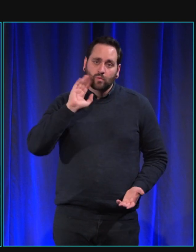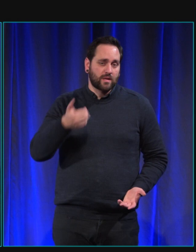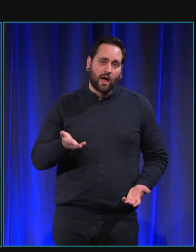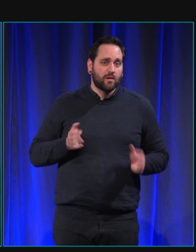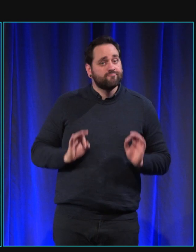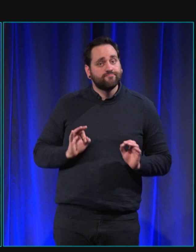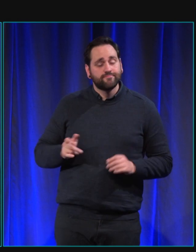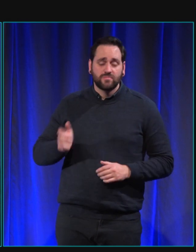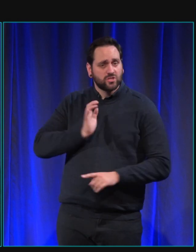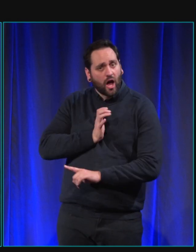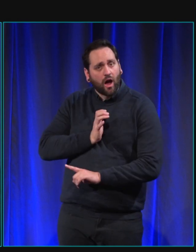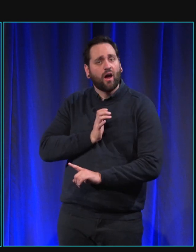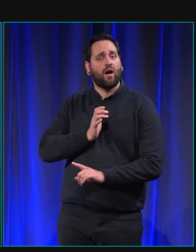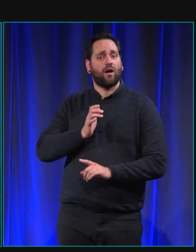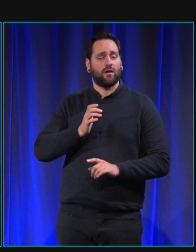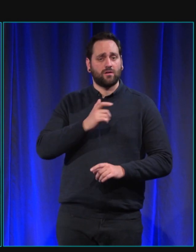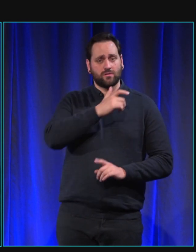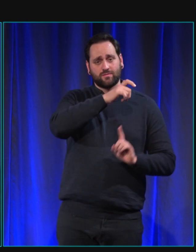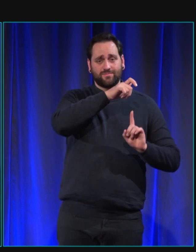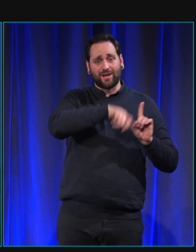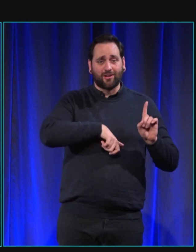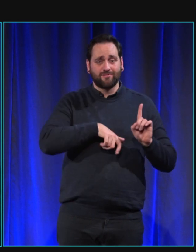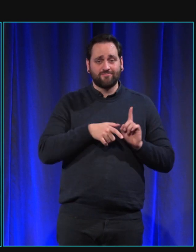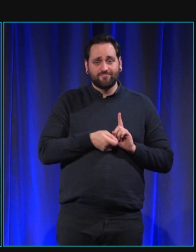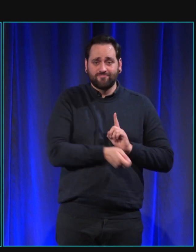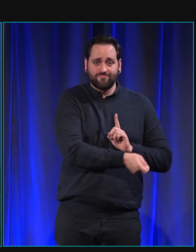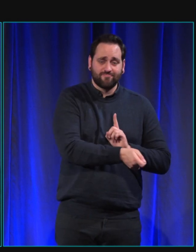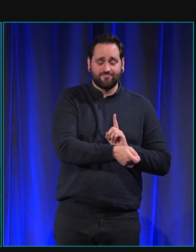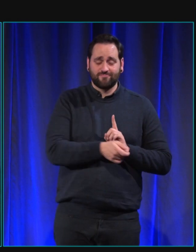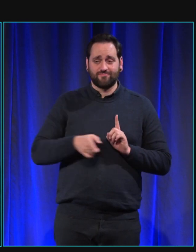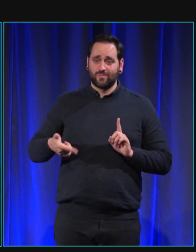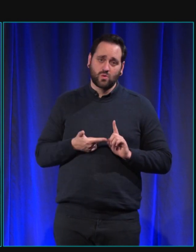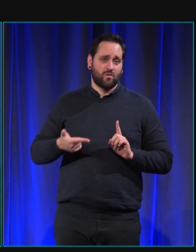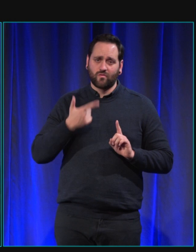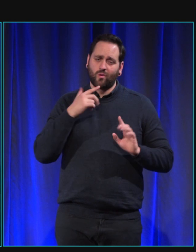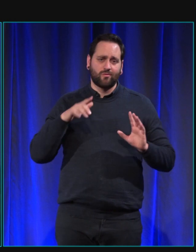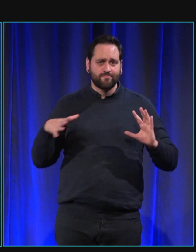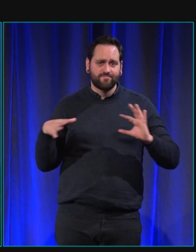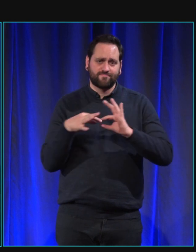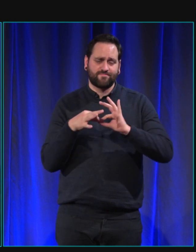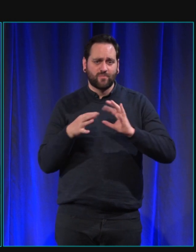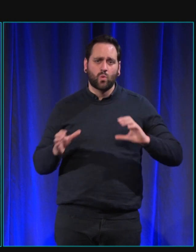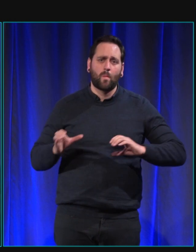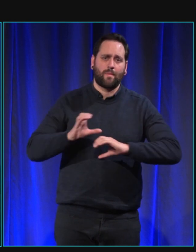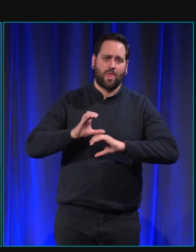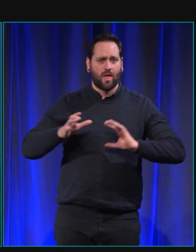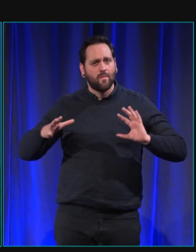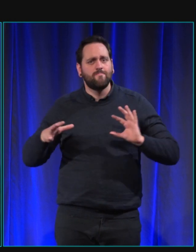chien et la personne qui est au bout de la laisse soient complémentaires et vraiment la même